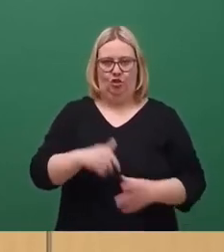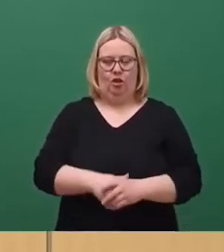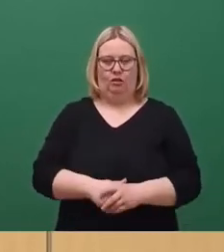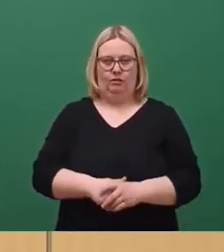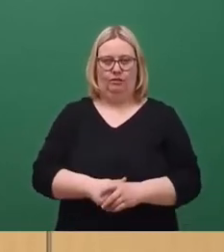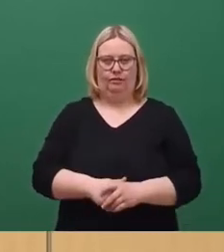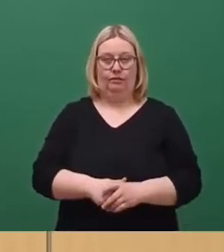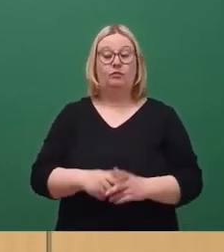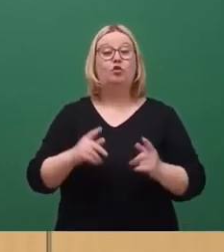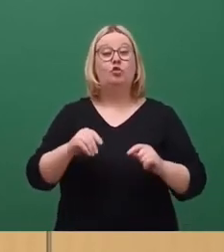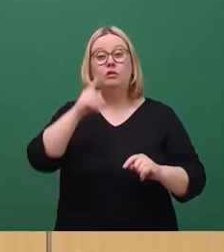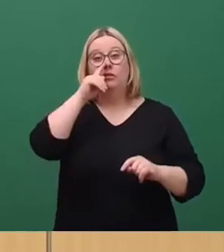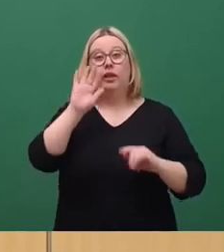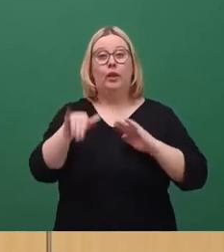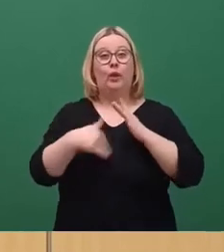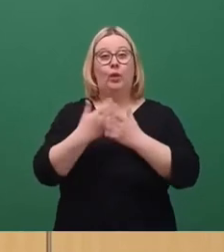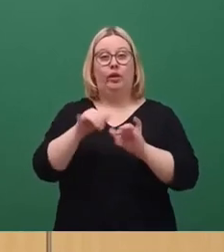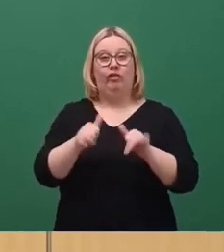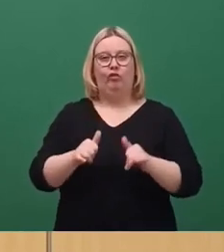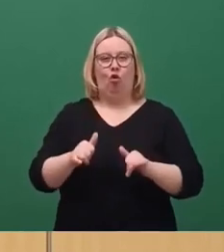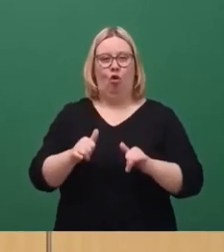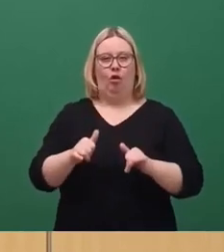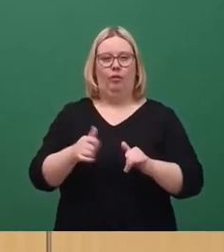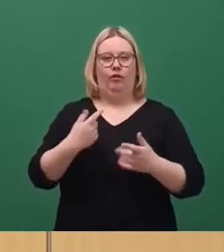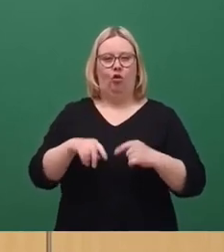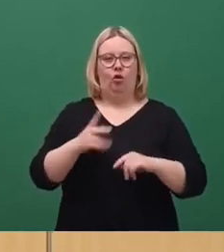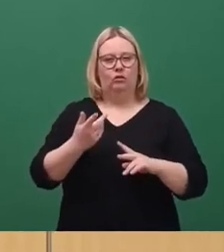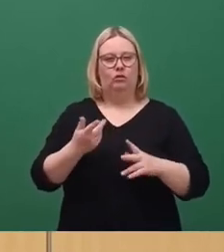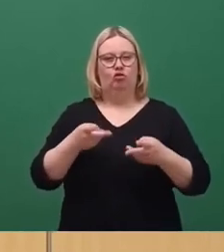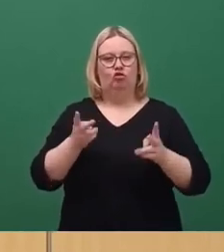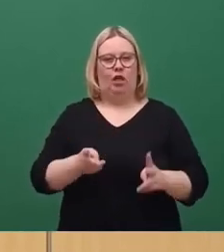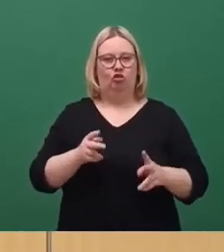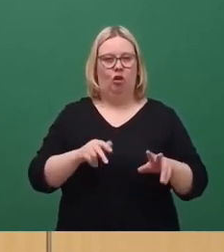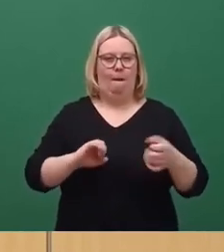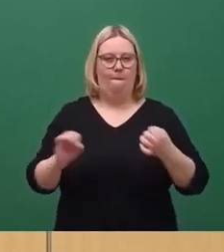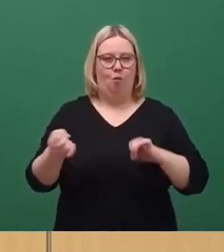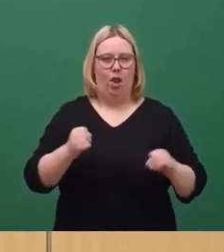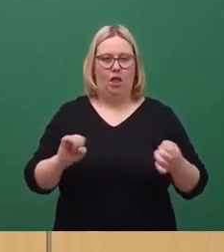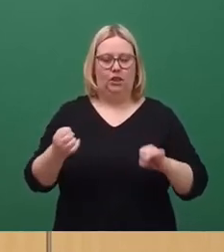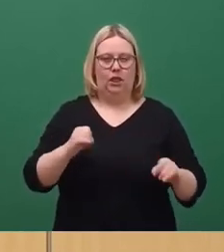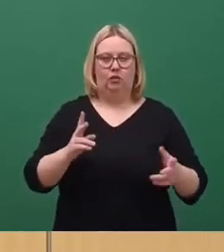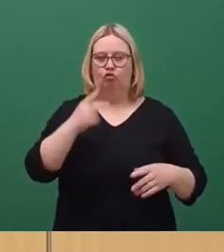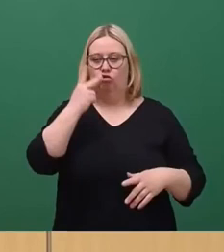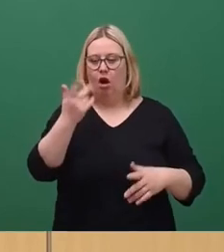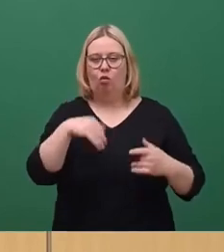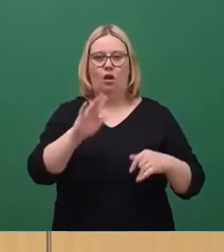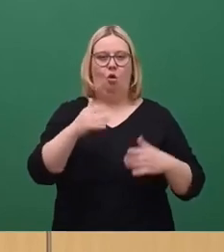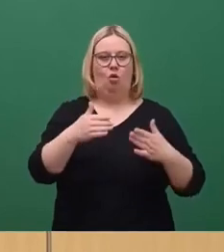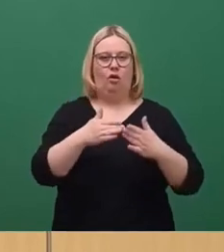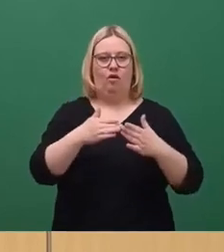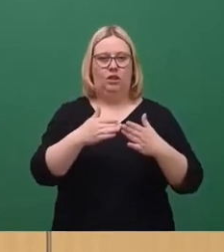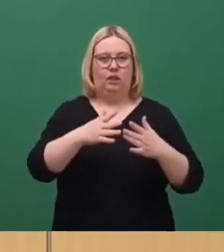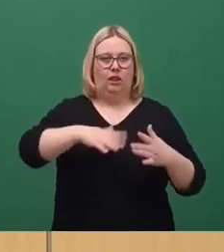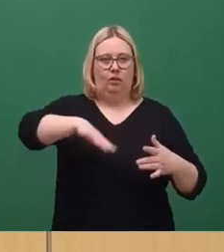an neue Formen der urbanen Mobilität denken, dann müssen wir natürlich auch Quartierbusse mit überlegen,